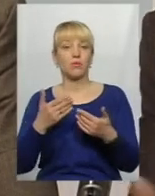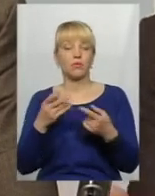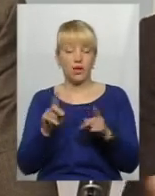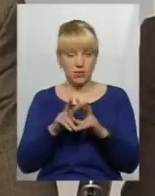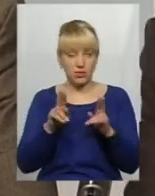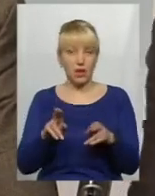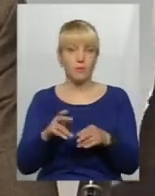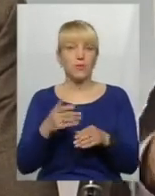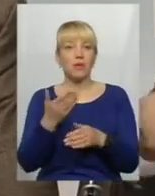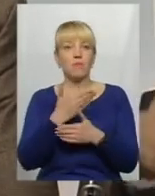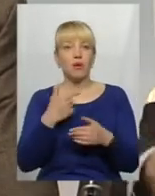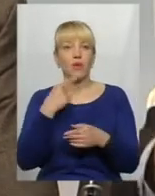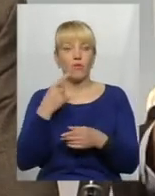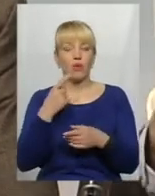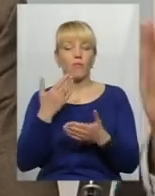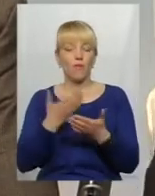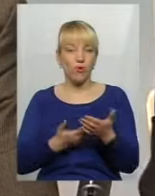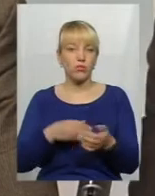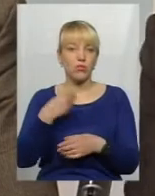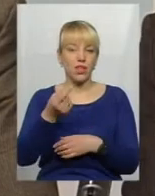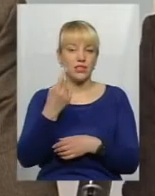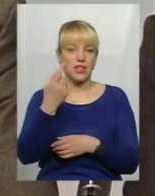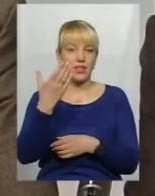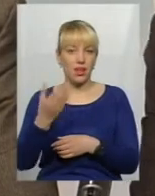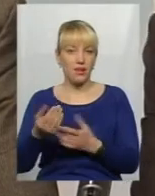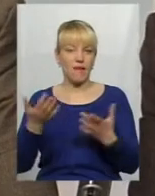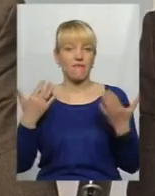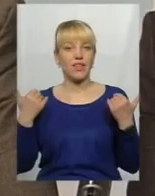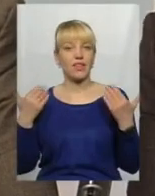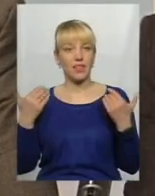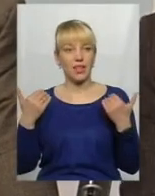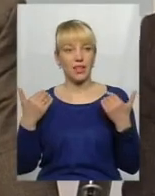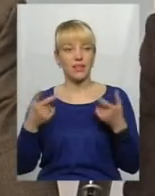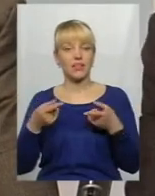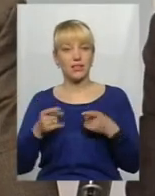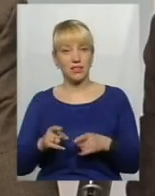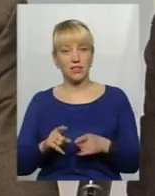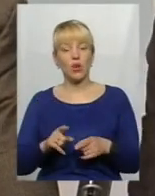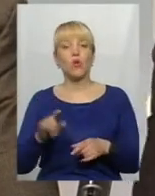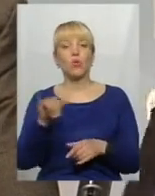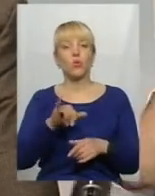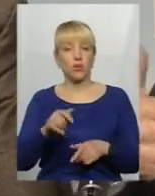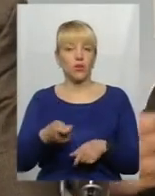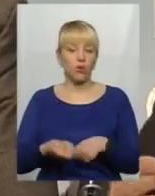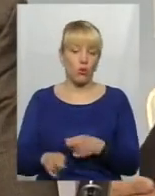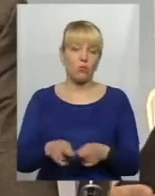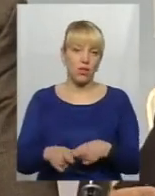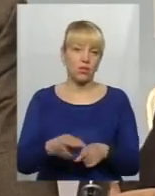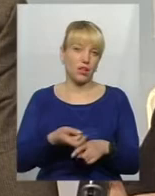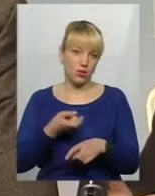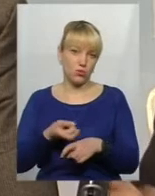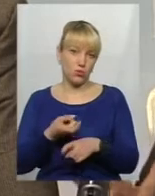говорять, то ми говоримо, от дається день, вихідний, і дійсно поїхали копати картоплю. Ну то з таких